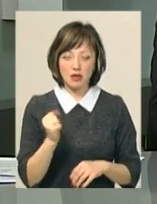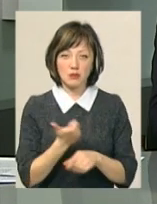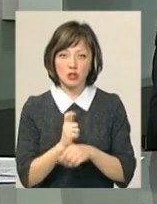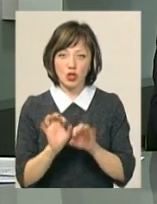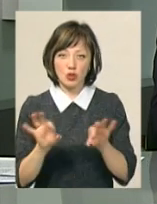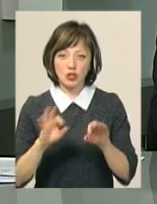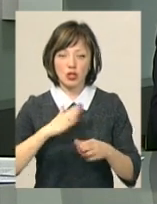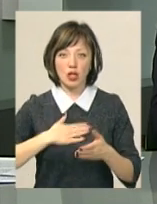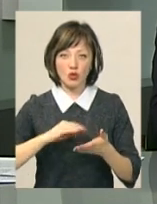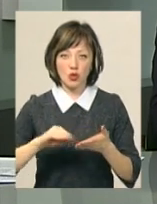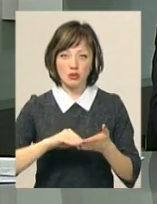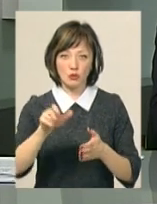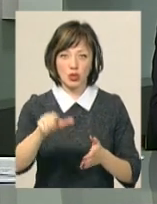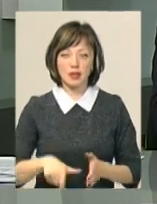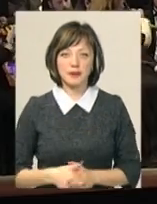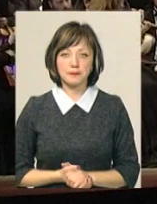Більше розкаже Наталя Захарчук.